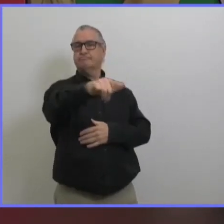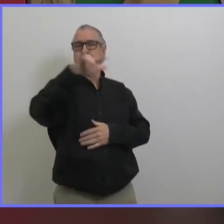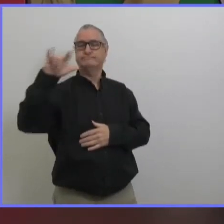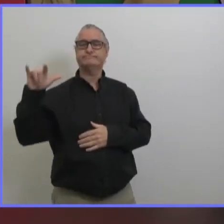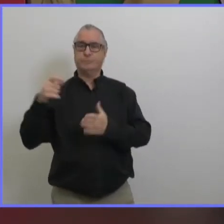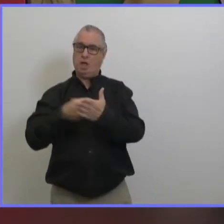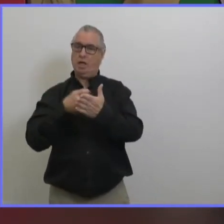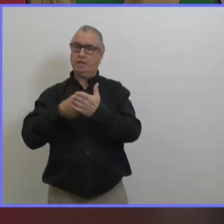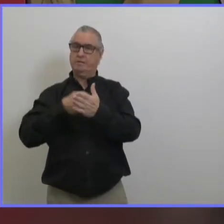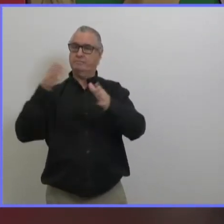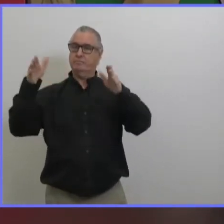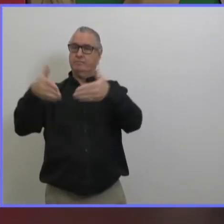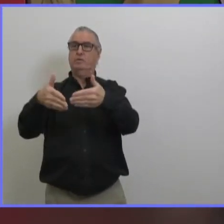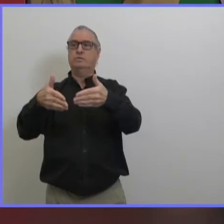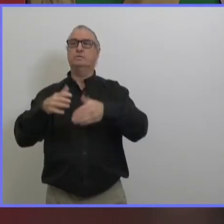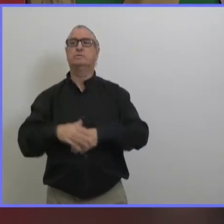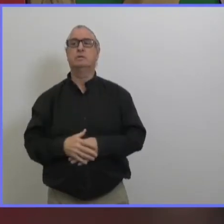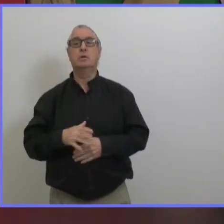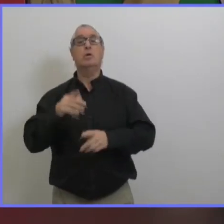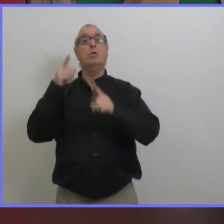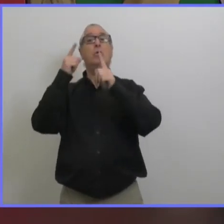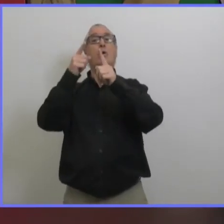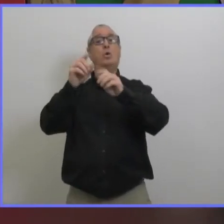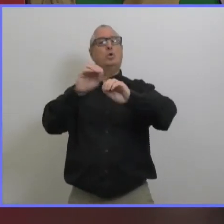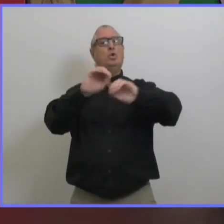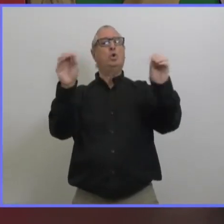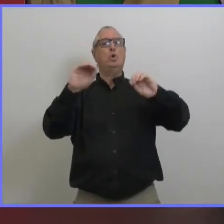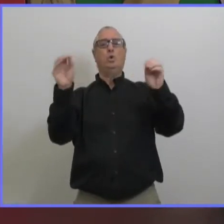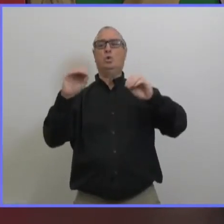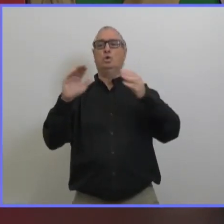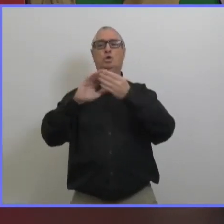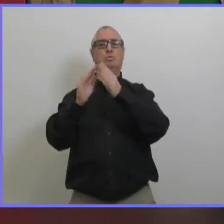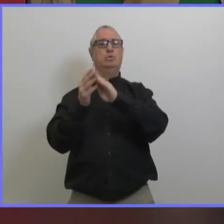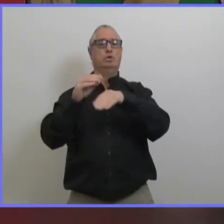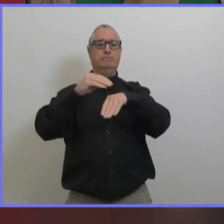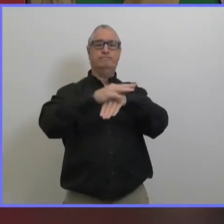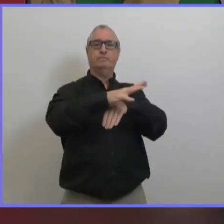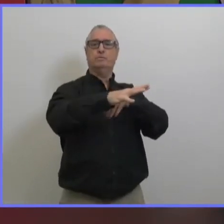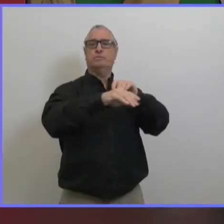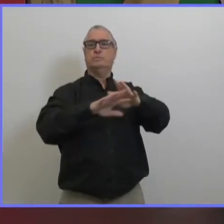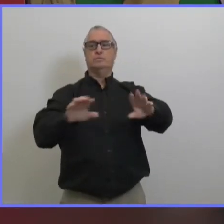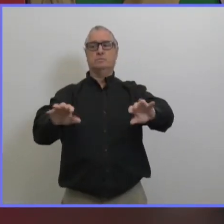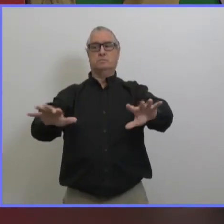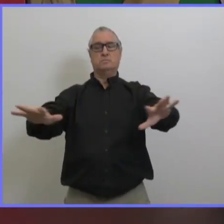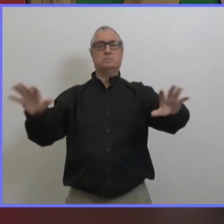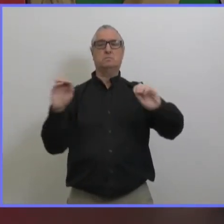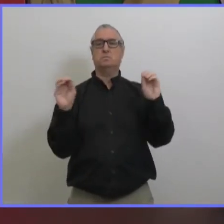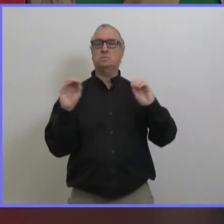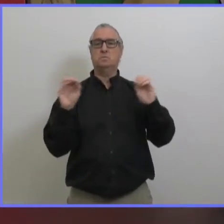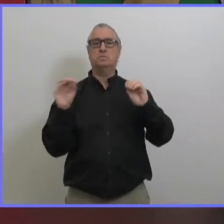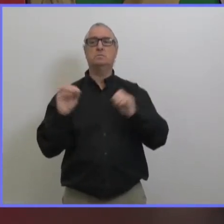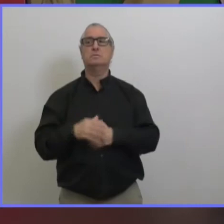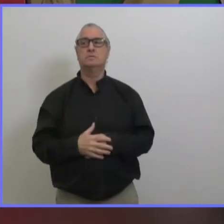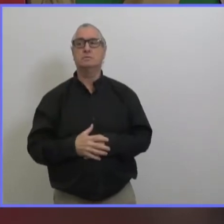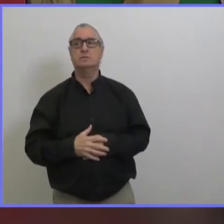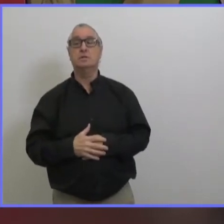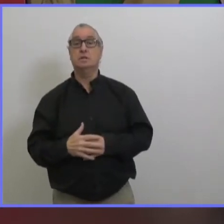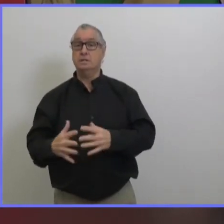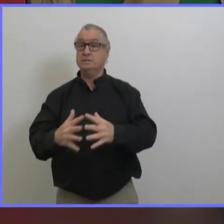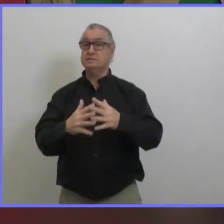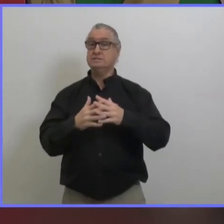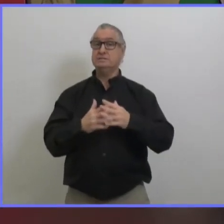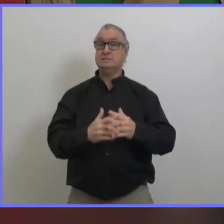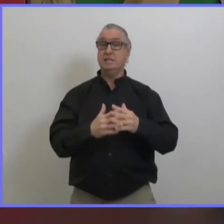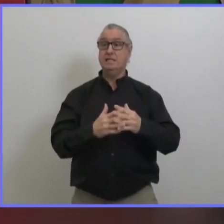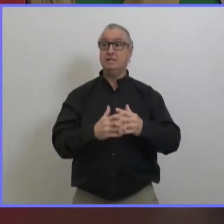ont bien fonctionné les protocoles en place sont vraiment très strictes on parle ici de dépistage